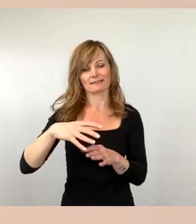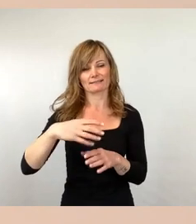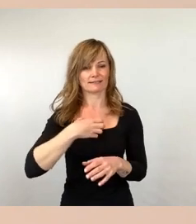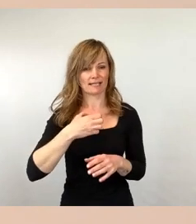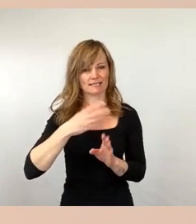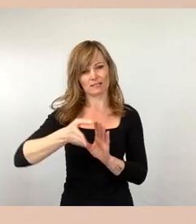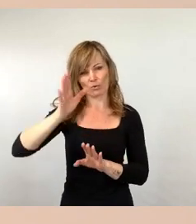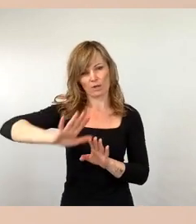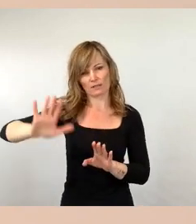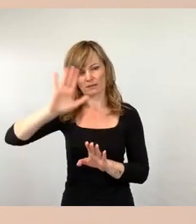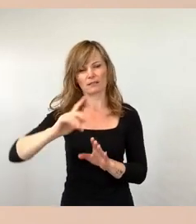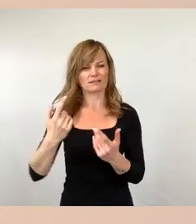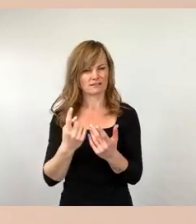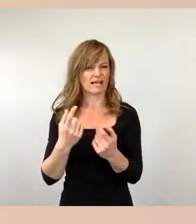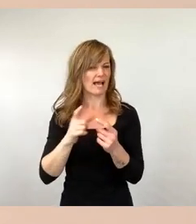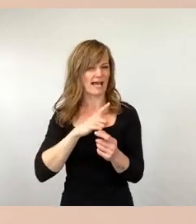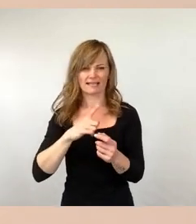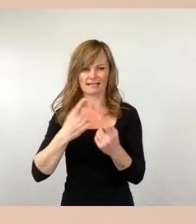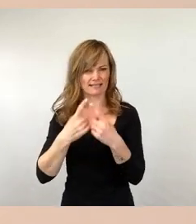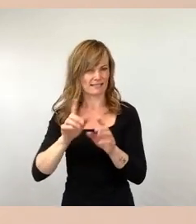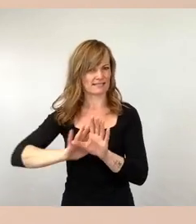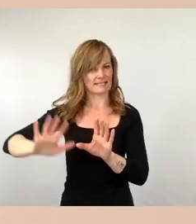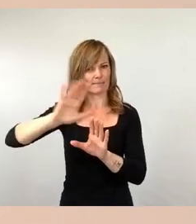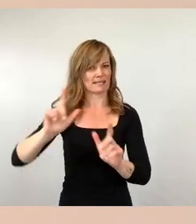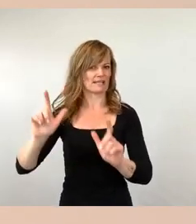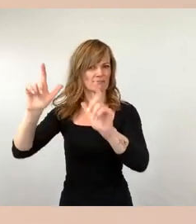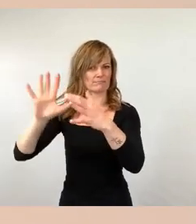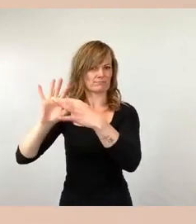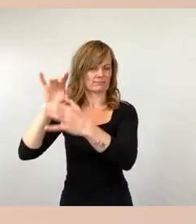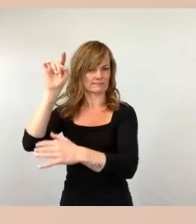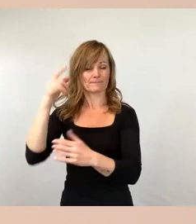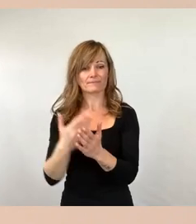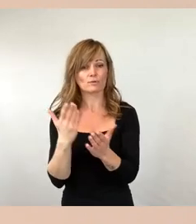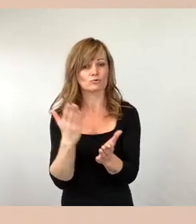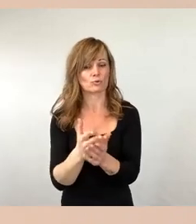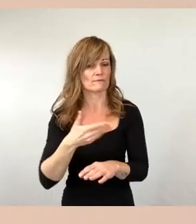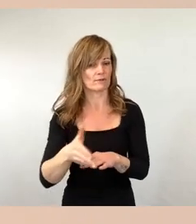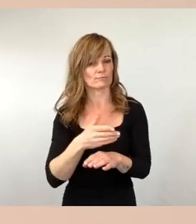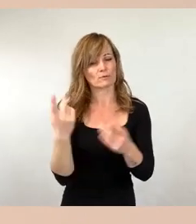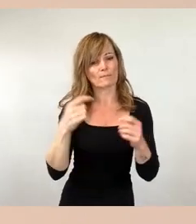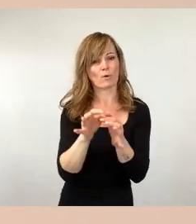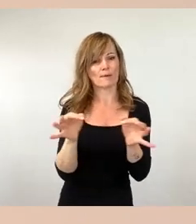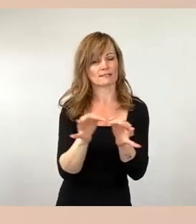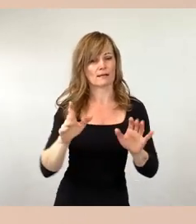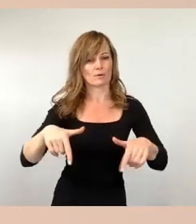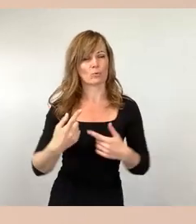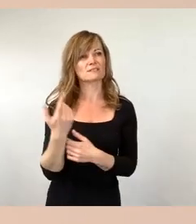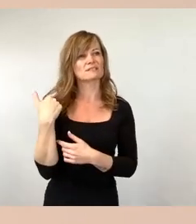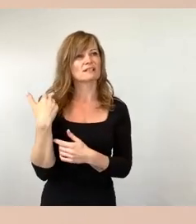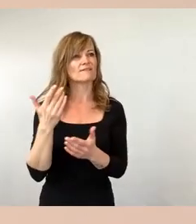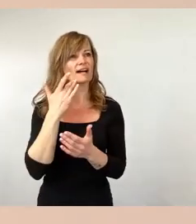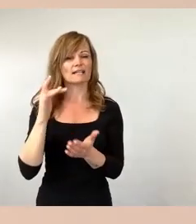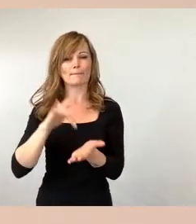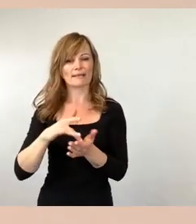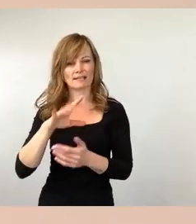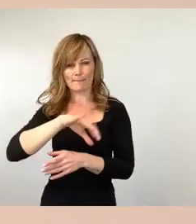anderes Gebiet. Diese Verspätungen bestehen seit Beginn der Baumaßnahme Mitte März und stehen in keinem Zusammenhang